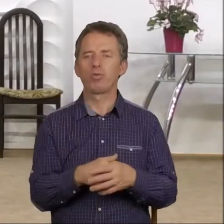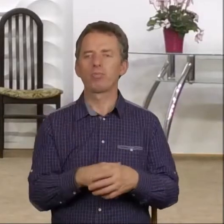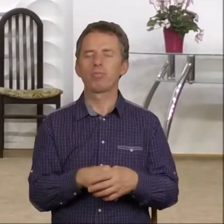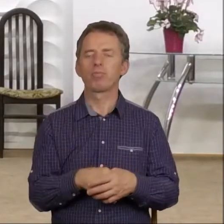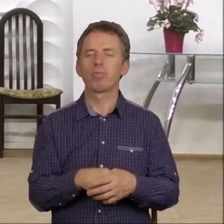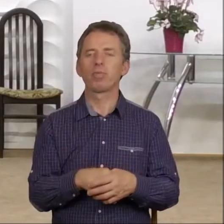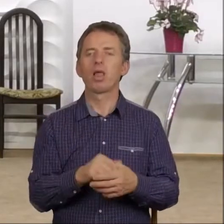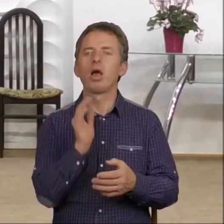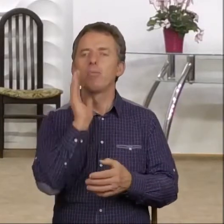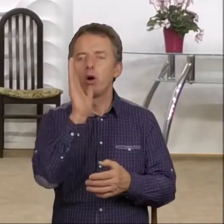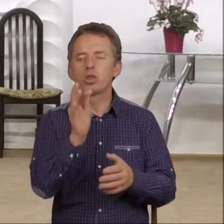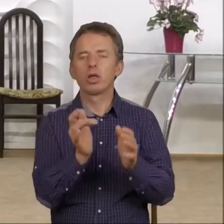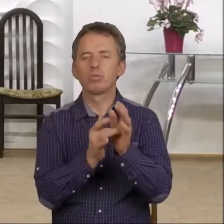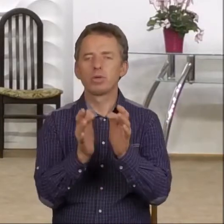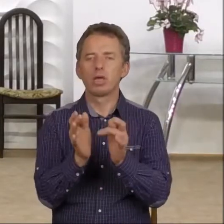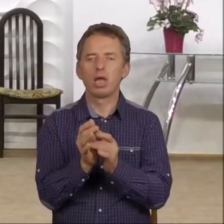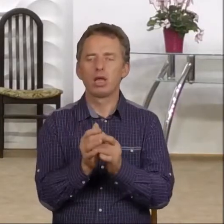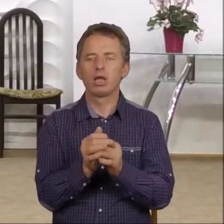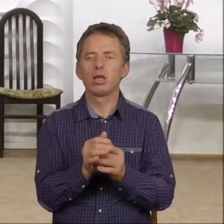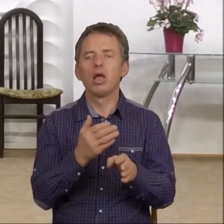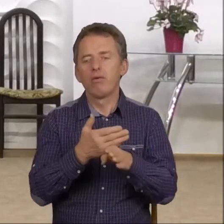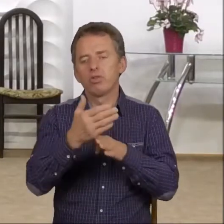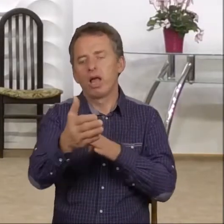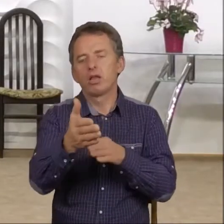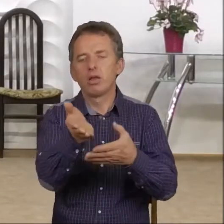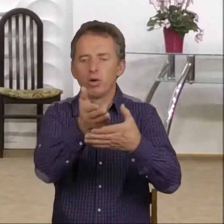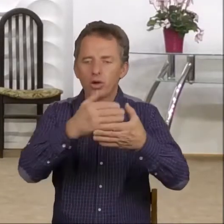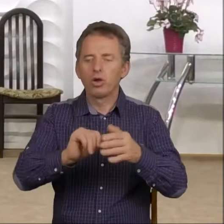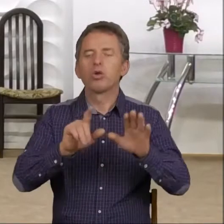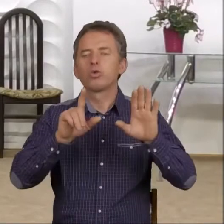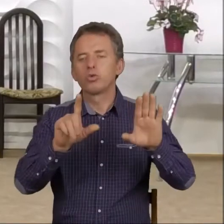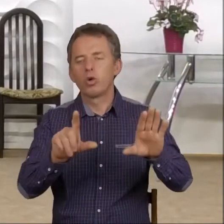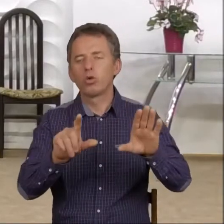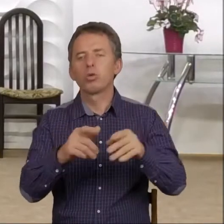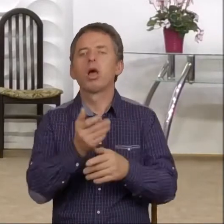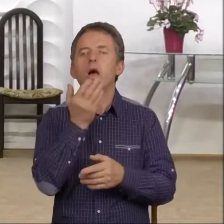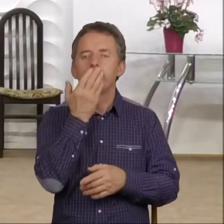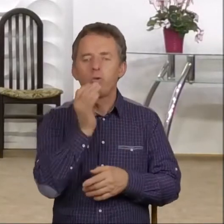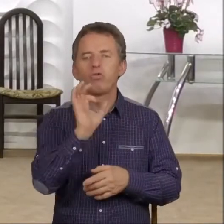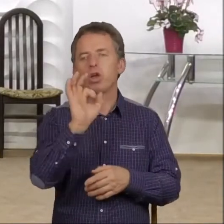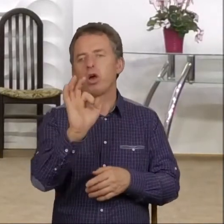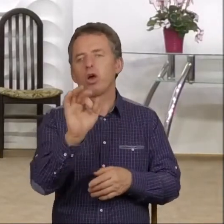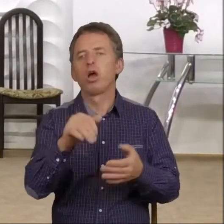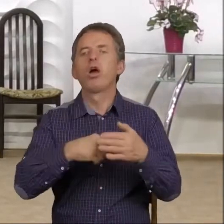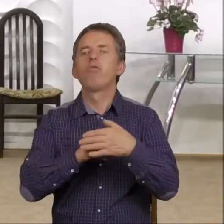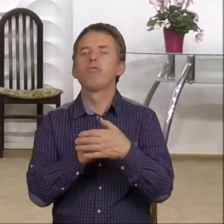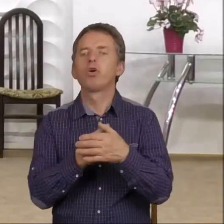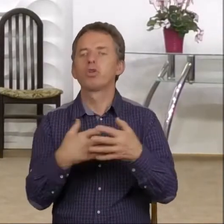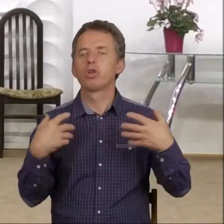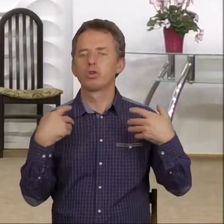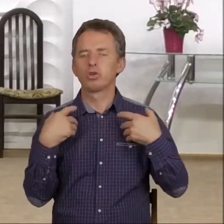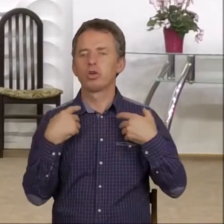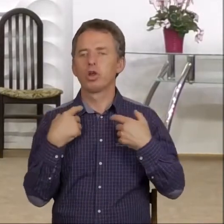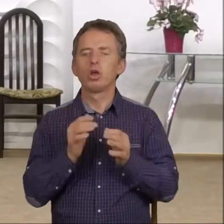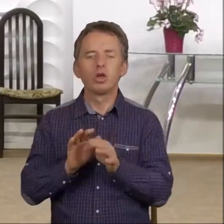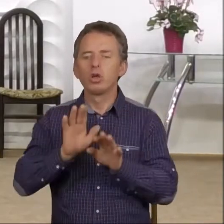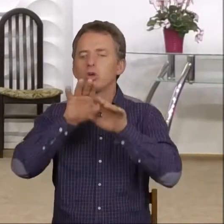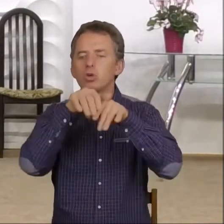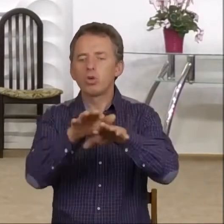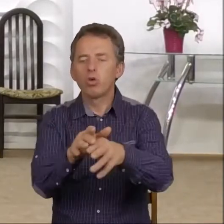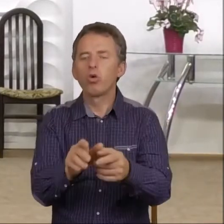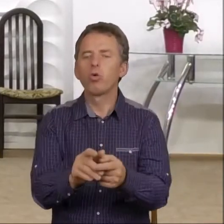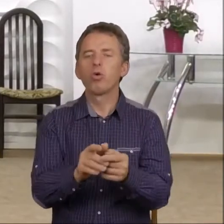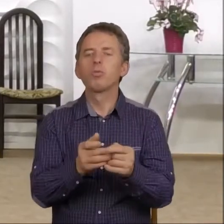A potem Pan Jezus w dalszym rozdziale, jeszcze w siódmym, mówi o wodzie życia jako o strumieniach Ducha